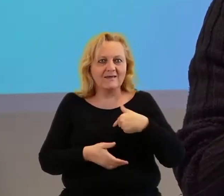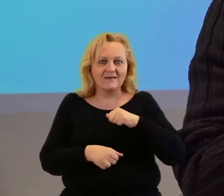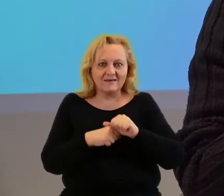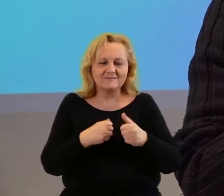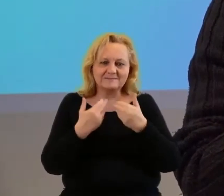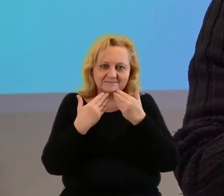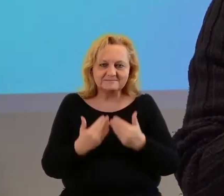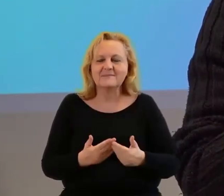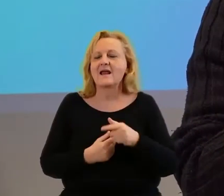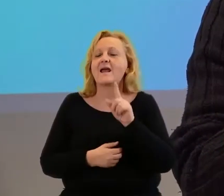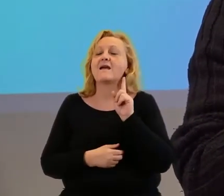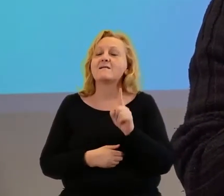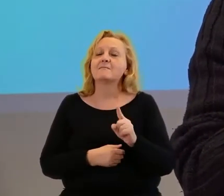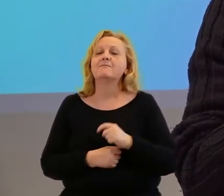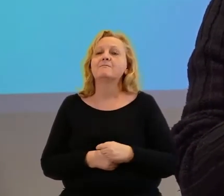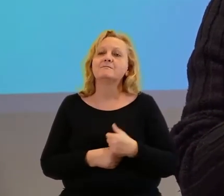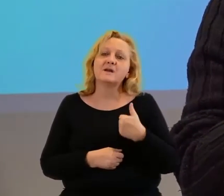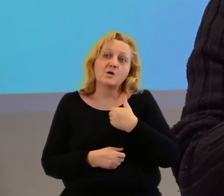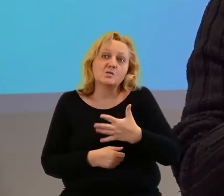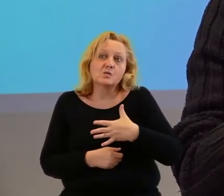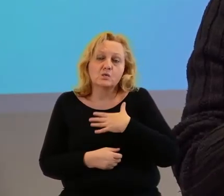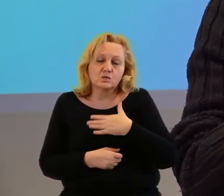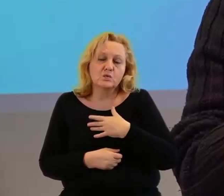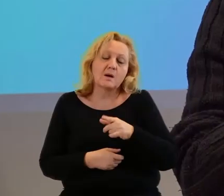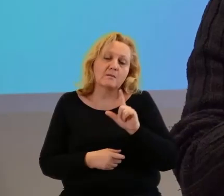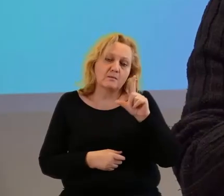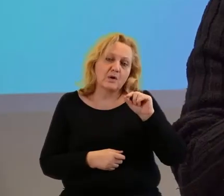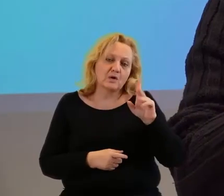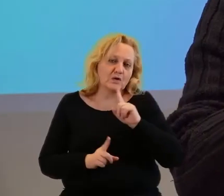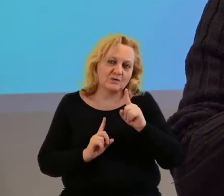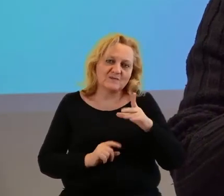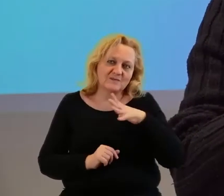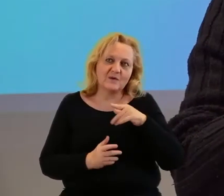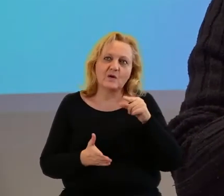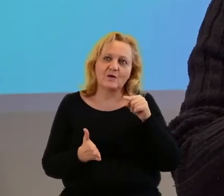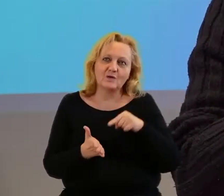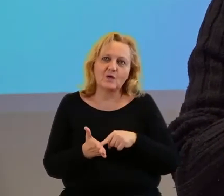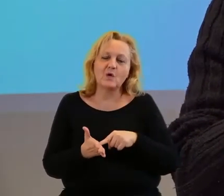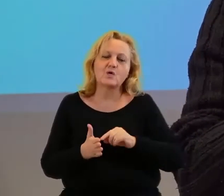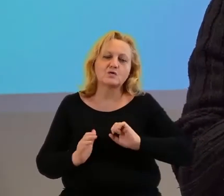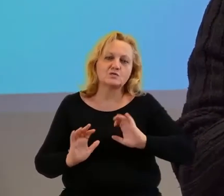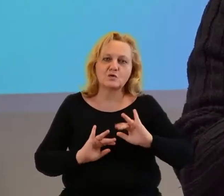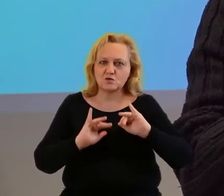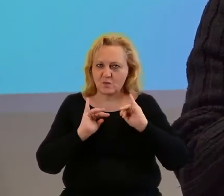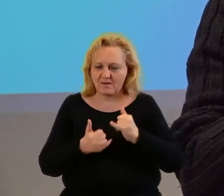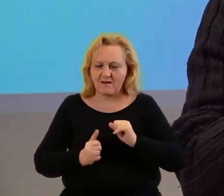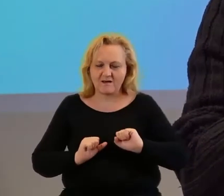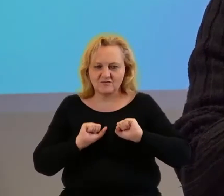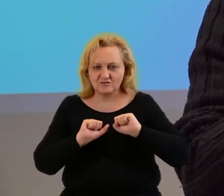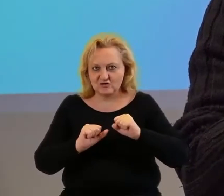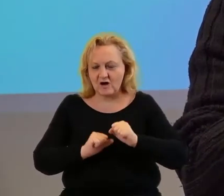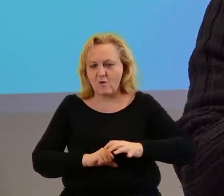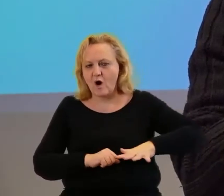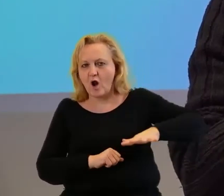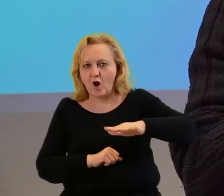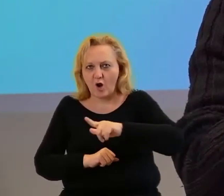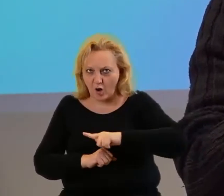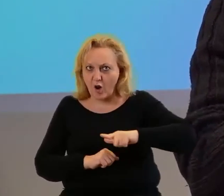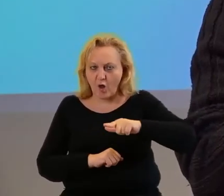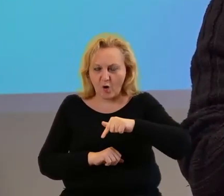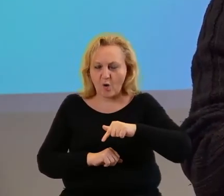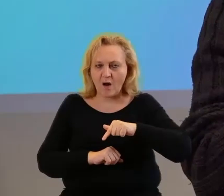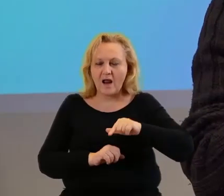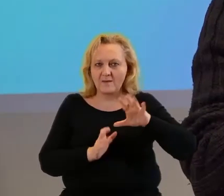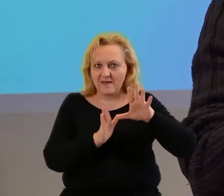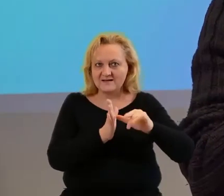Wydaje mi się też, tak kiedyś z Piotrem o tym rozmawialiśmy, że to w jaki sposób my funkcjonujemy lokalnie w Gliwicach można by ubrać w pewne